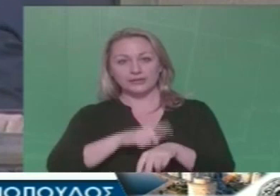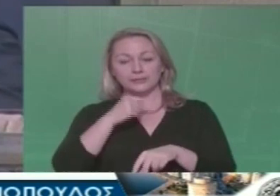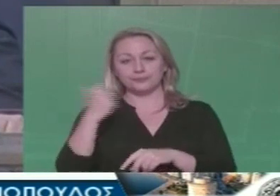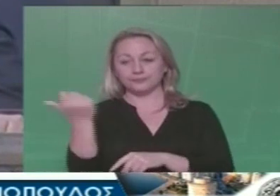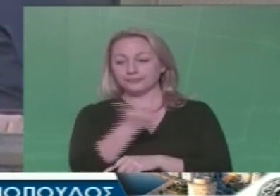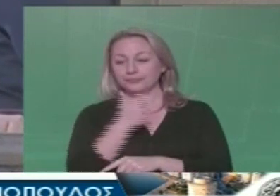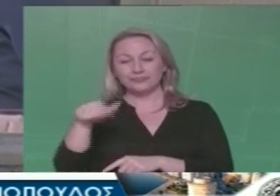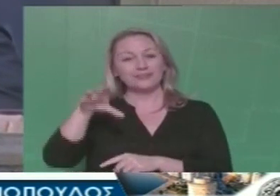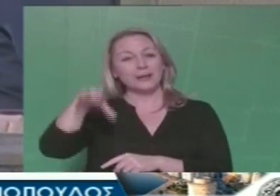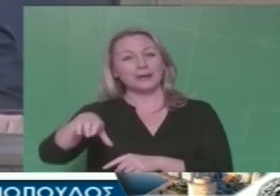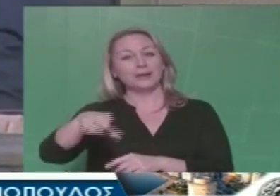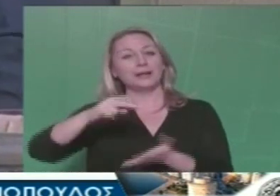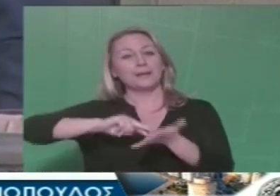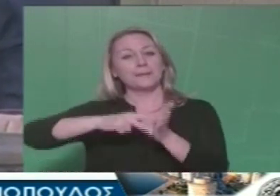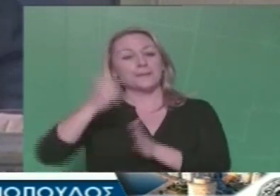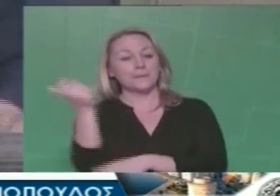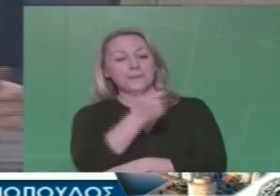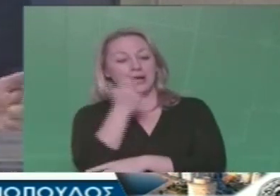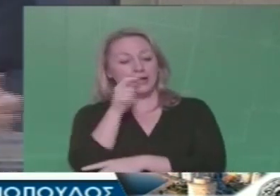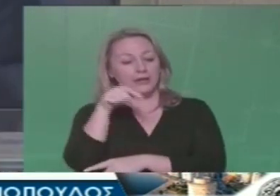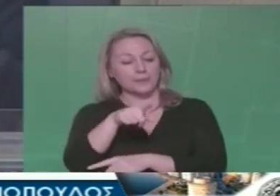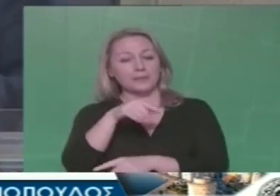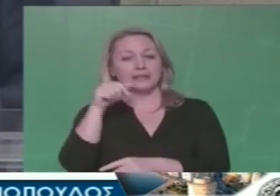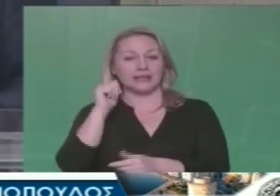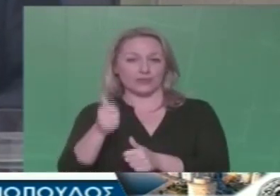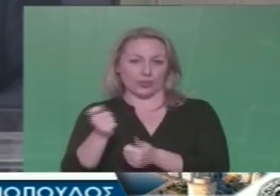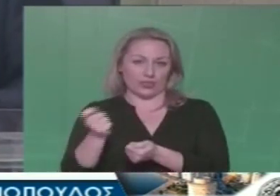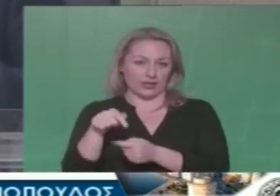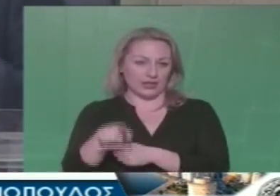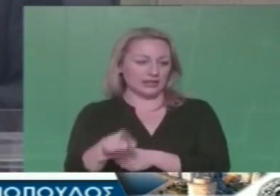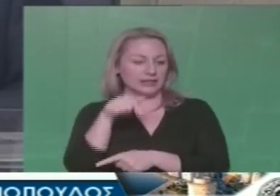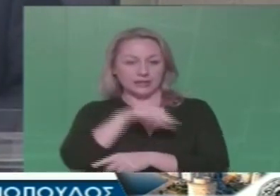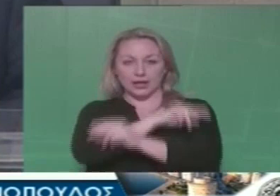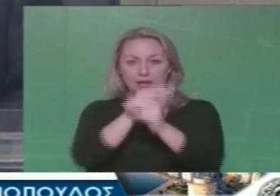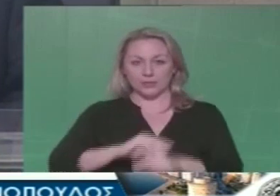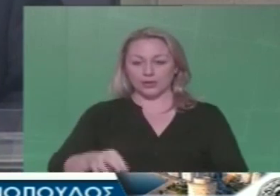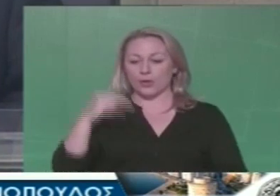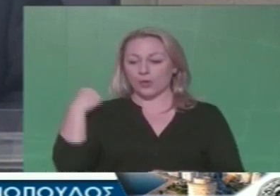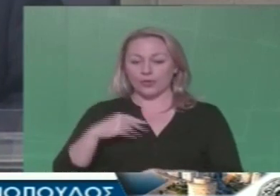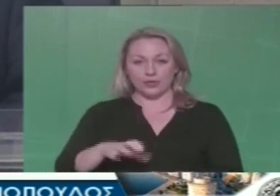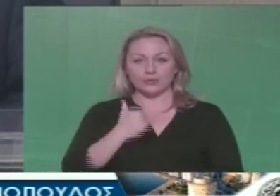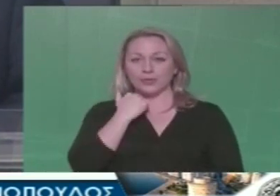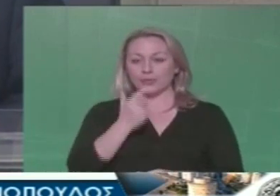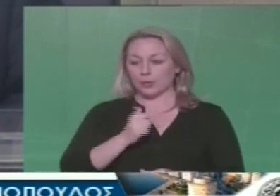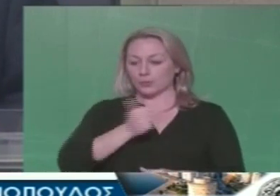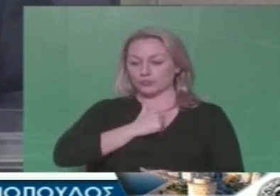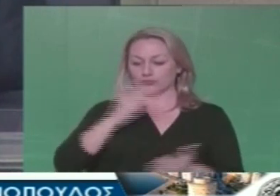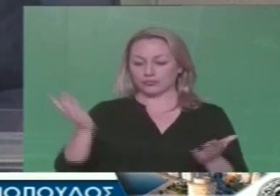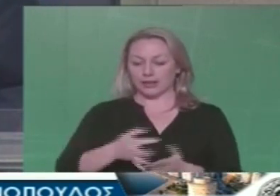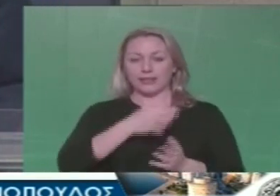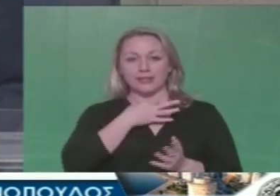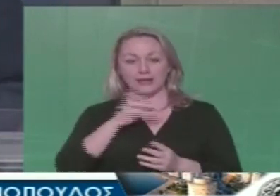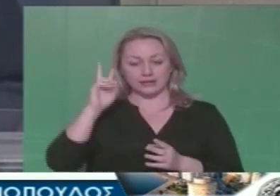παρατηρητηρίου, το οποίο δεν επιτρέπει σε κανέναν Δήμο να έχει την πρωτοβουλία να συντάξει έναν προϋπολογισμό ανάλογα με τις